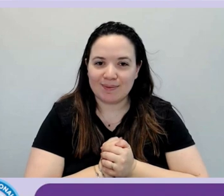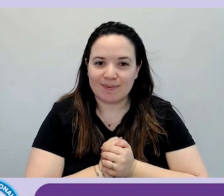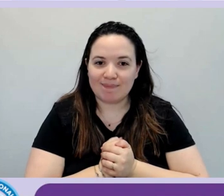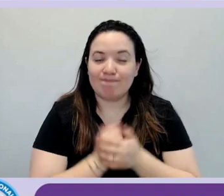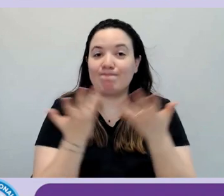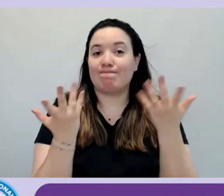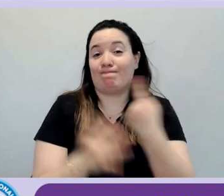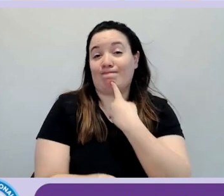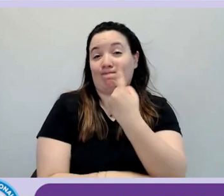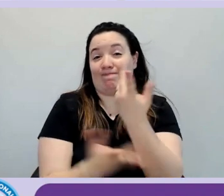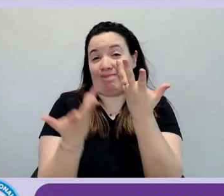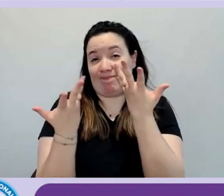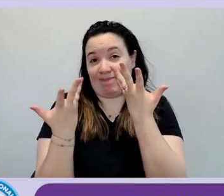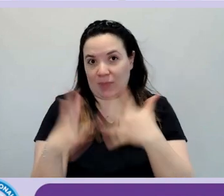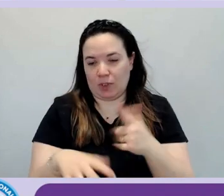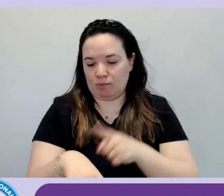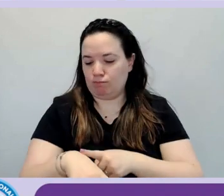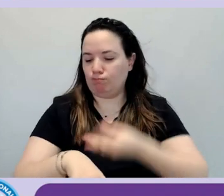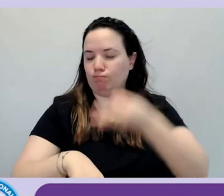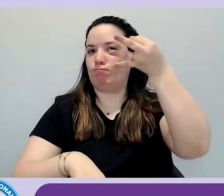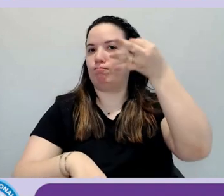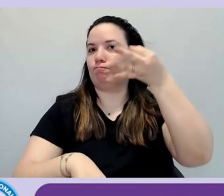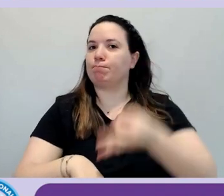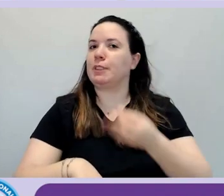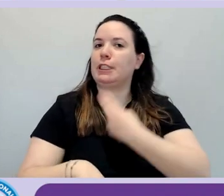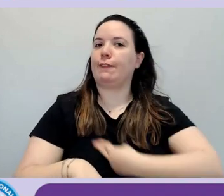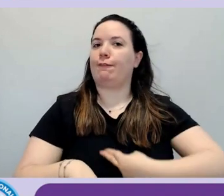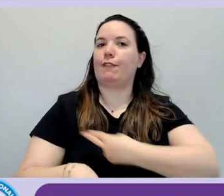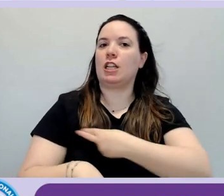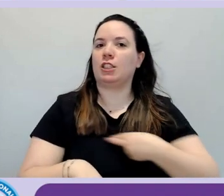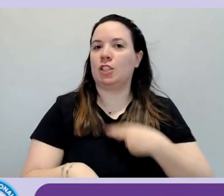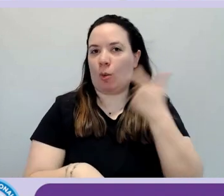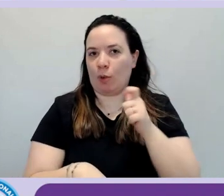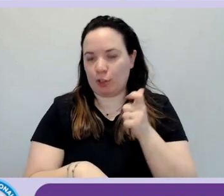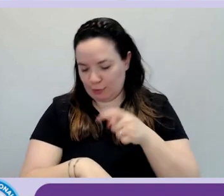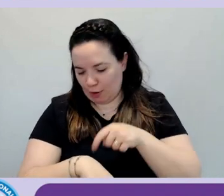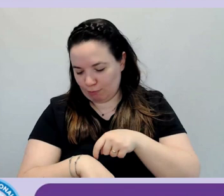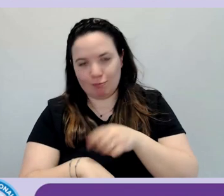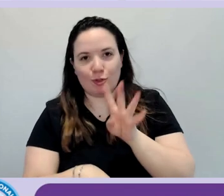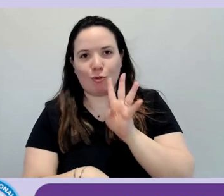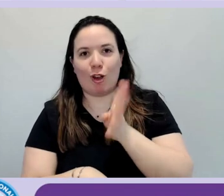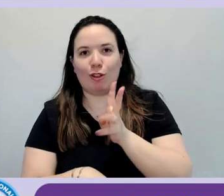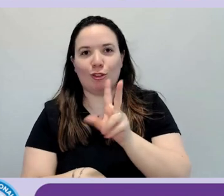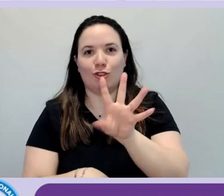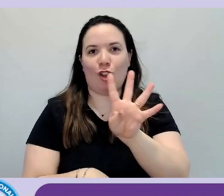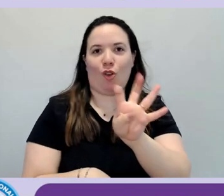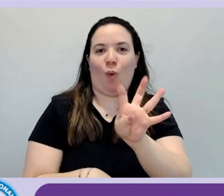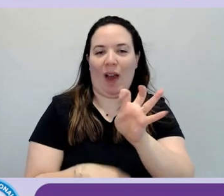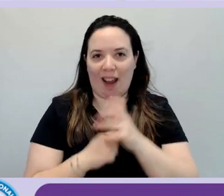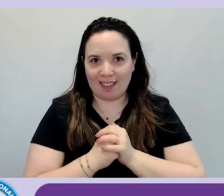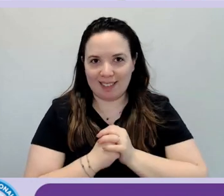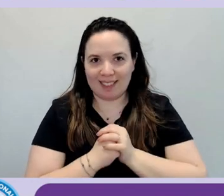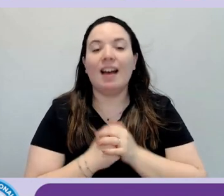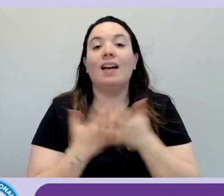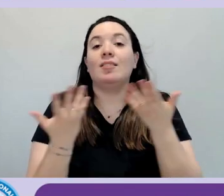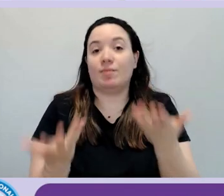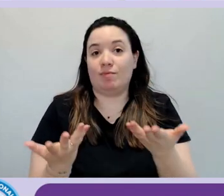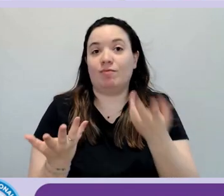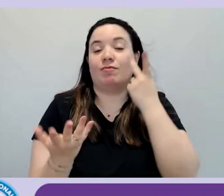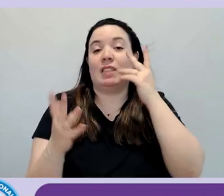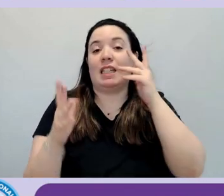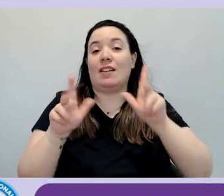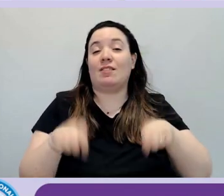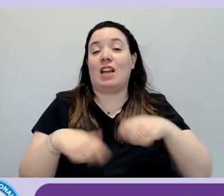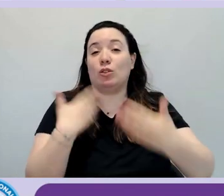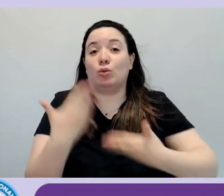Detto questo, sono stato svizzero perché sono le 14.40, vediamo a questo punto le norme che coinvolgono